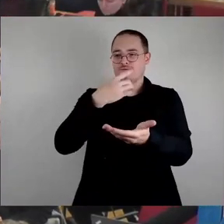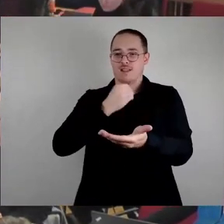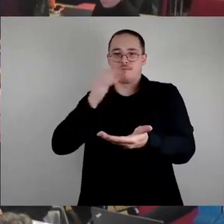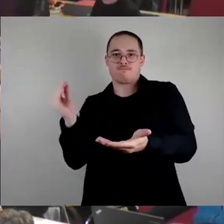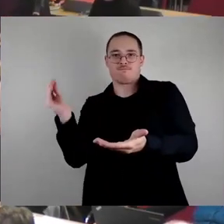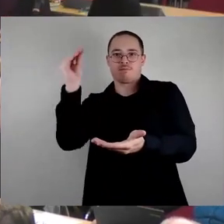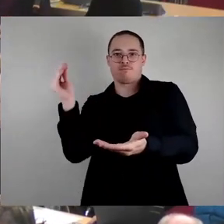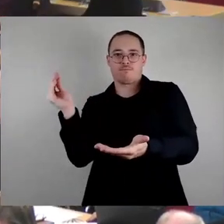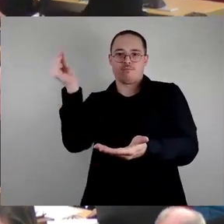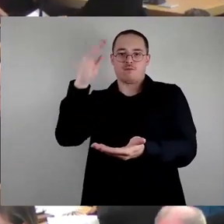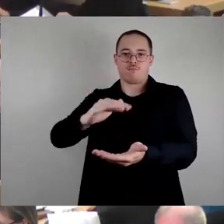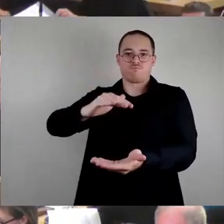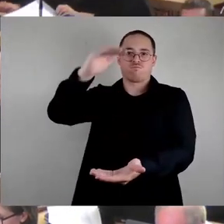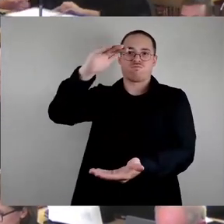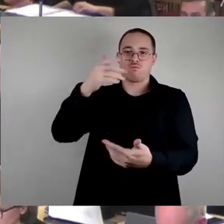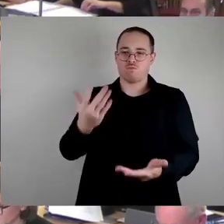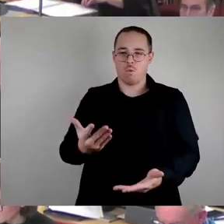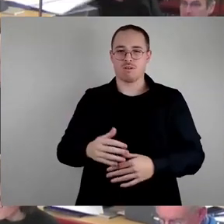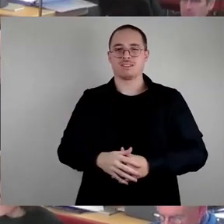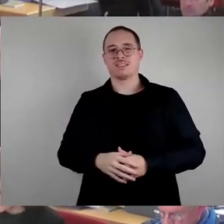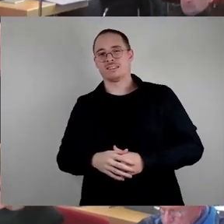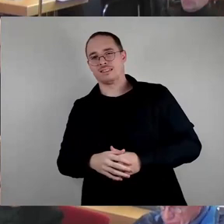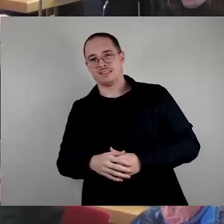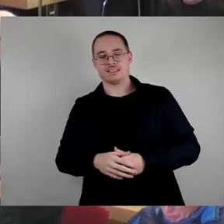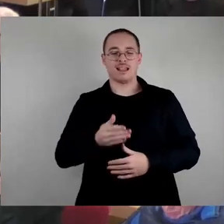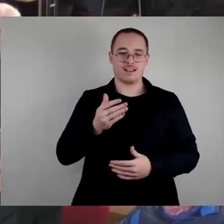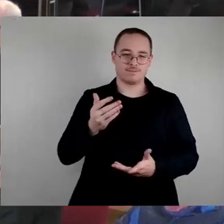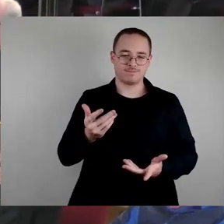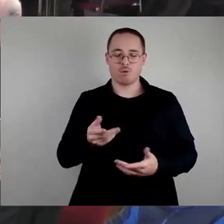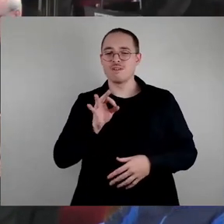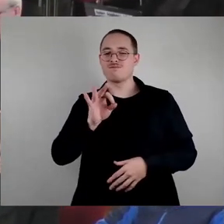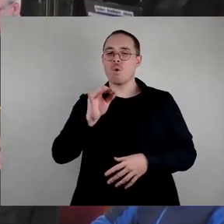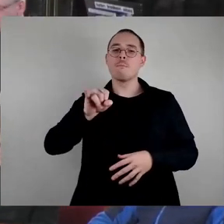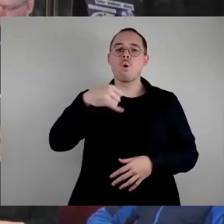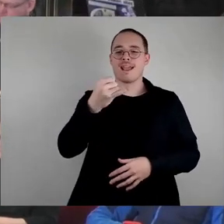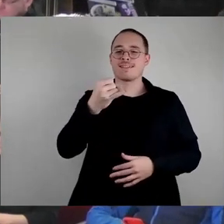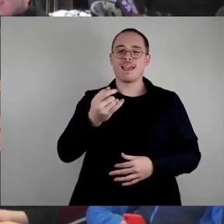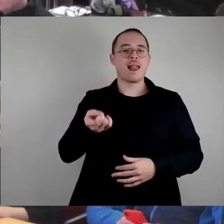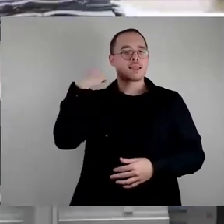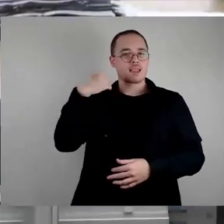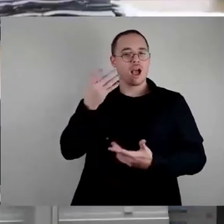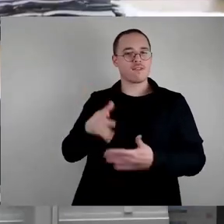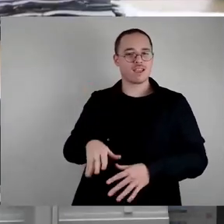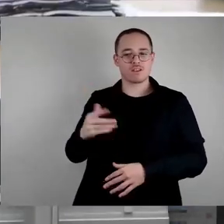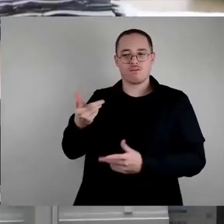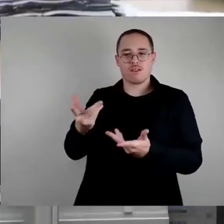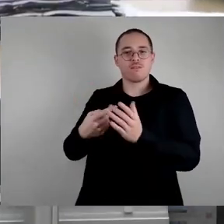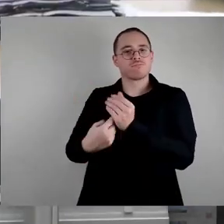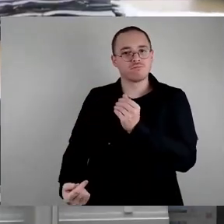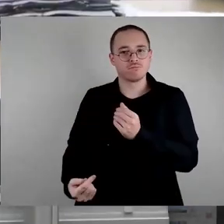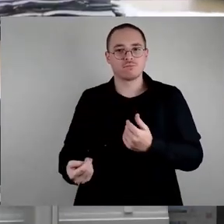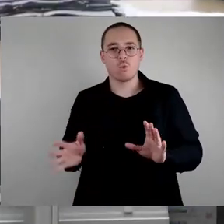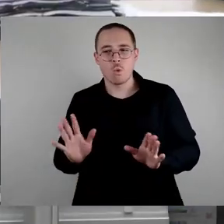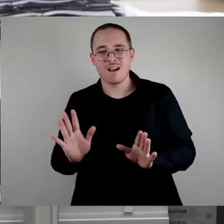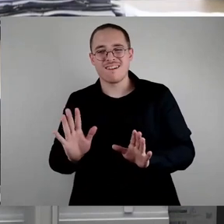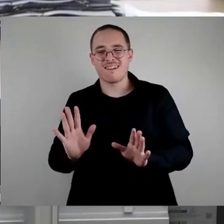gut bewirtschaften können und auch vielleicht Projekte, die 2023 unter den Tisch gefallen sind, wieder berücksichtigen können, denken wir, dass die